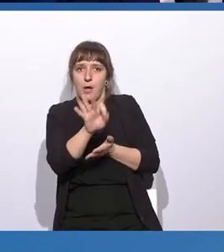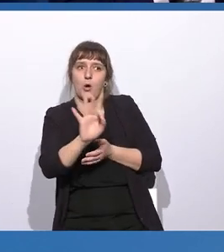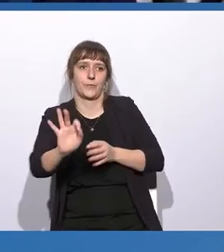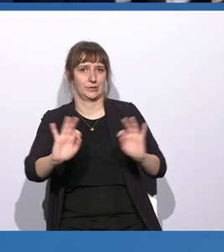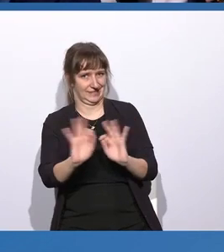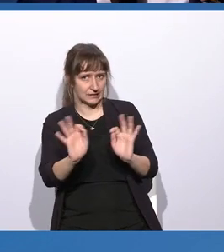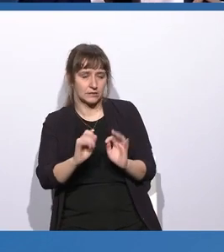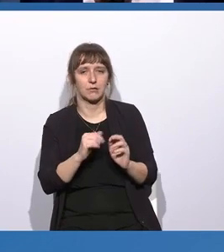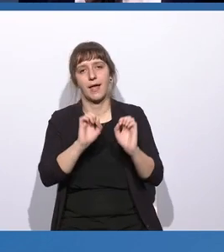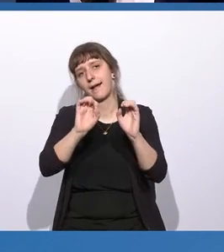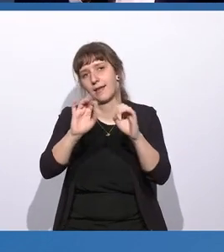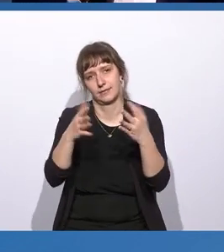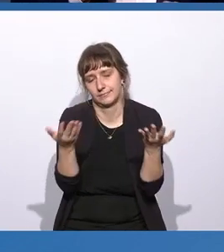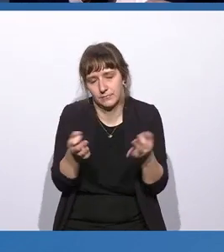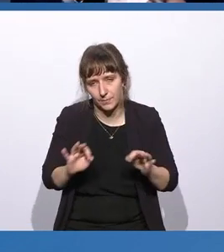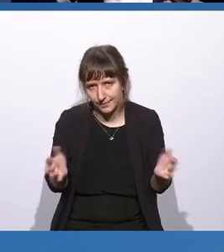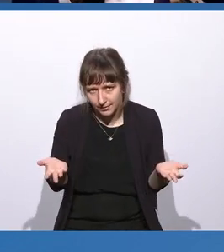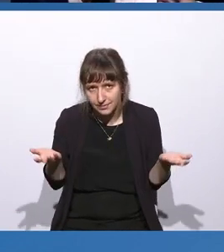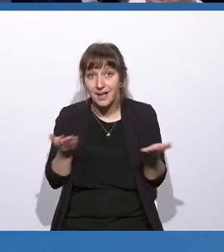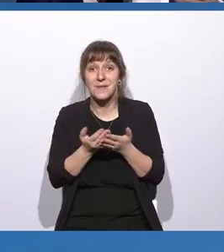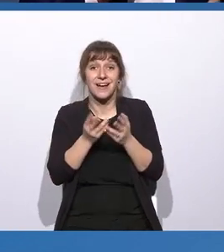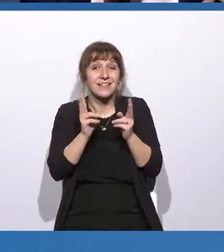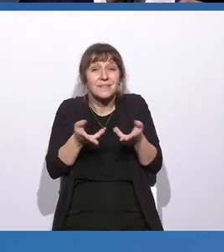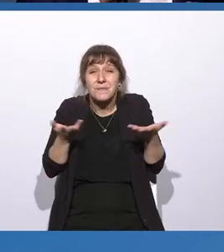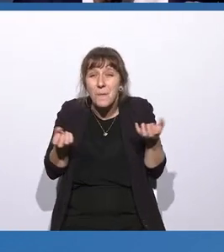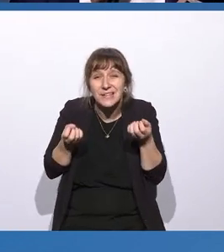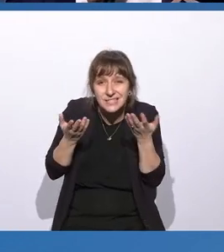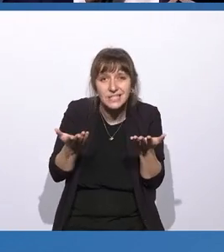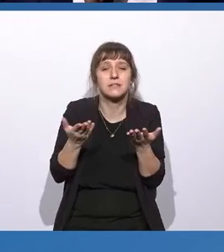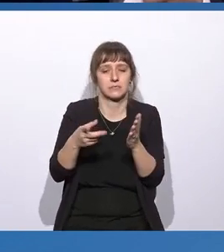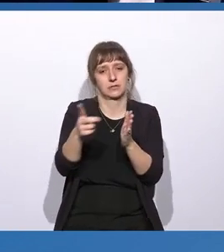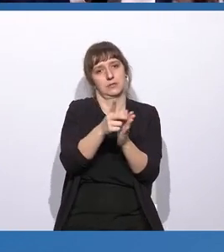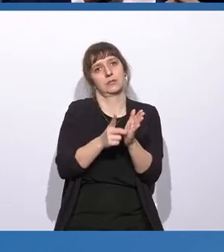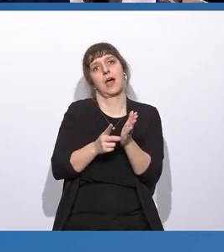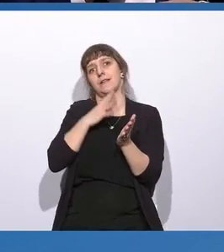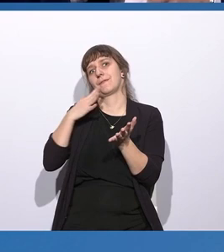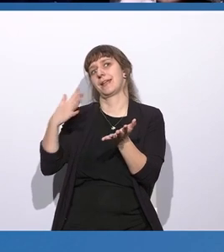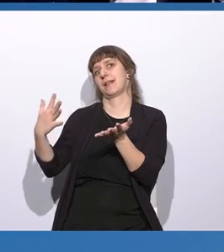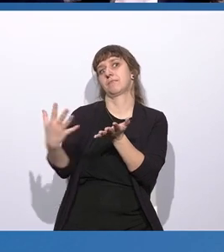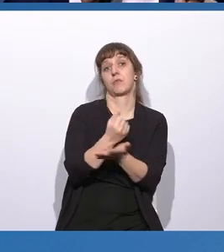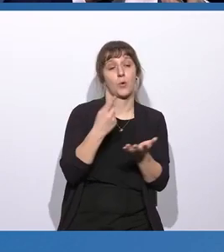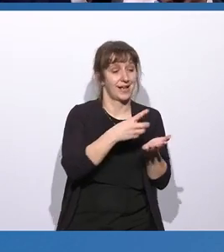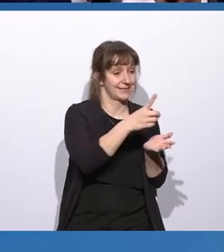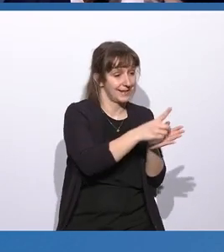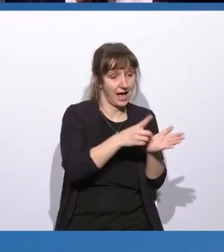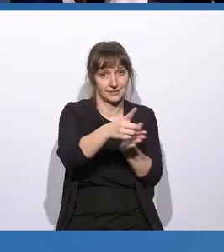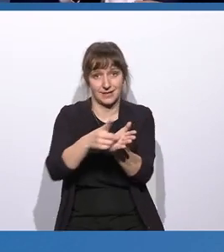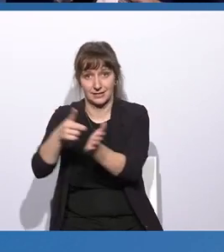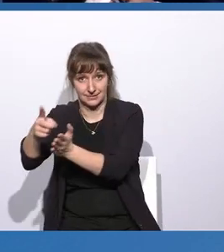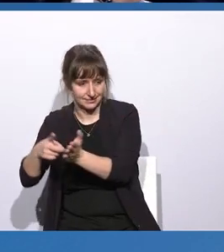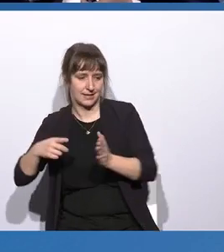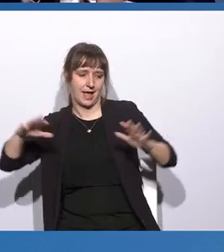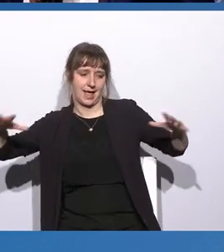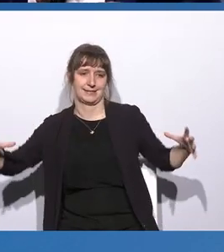erläutern. Und das passiert natürlich insbesondere dort, wo sehr, sehr große Datenbasen anfallen, wo Daten zusammengeführt werden, wo sehr große Profile